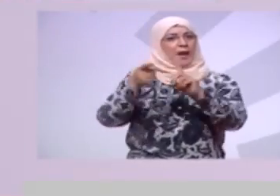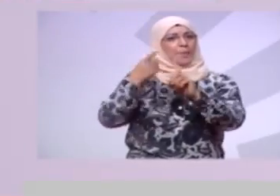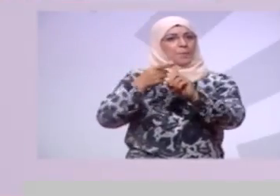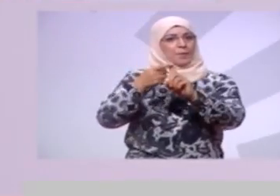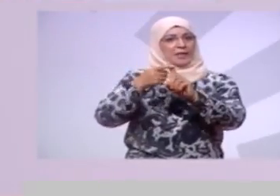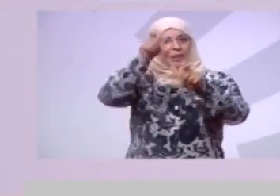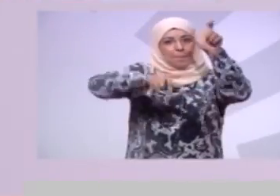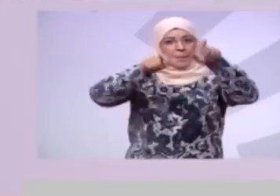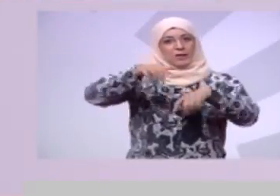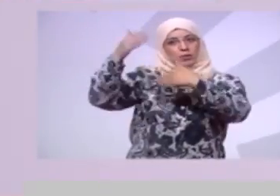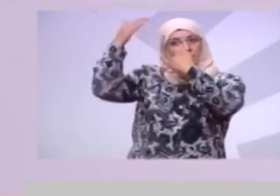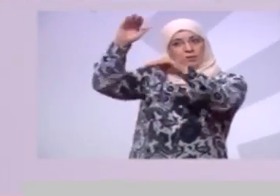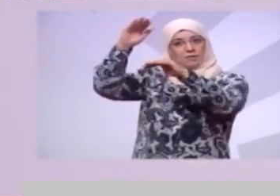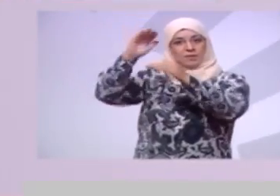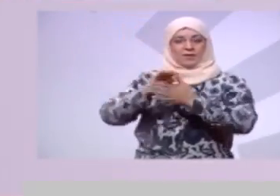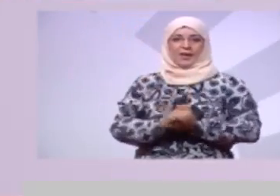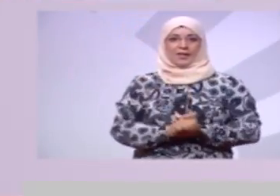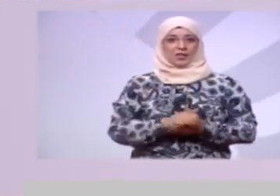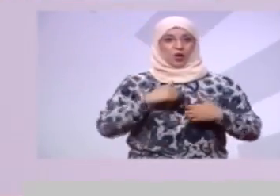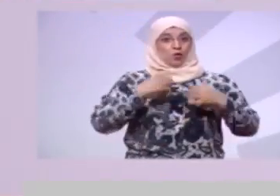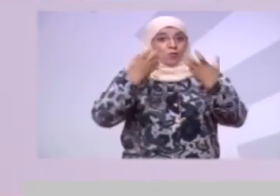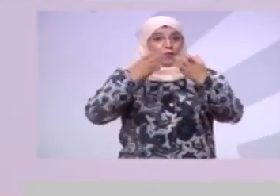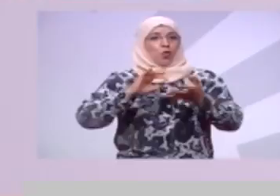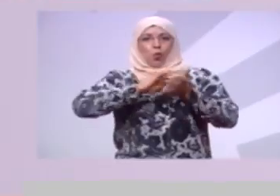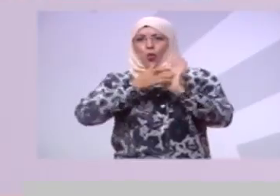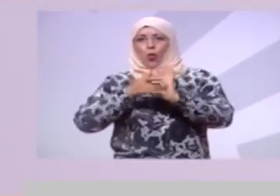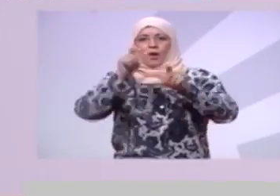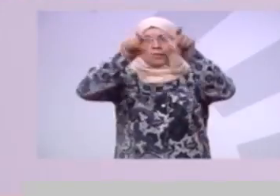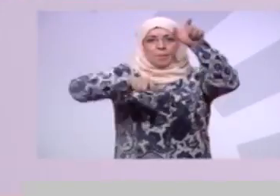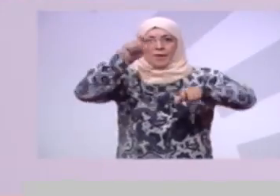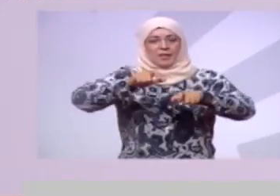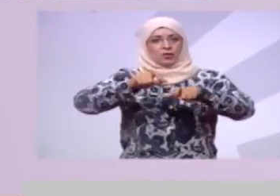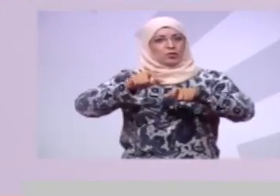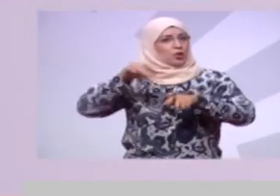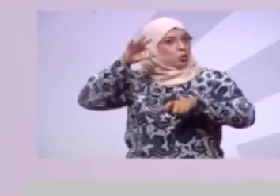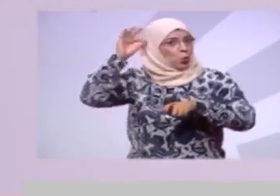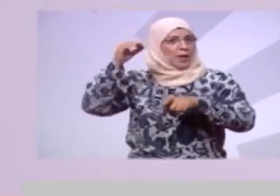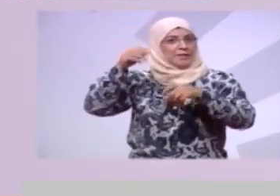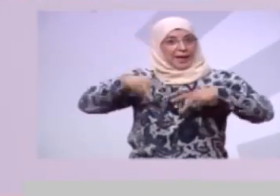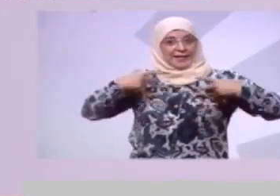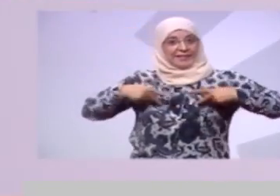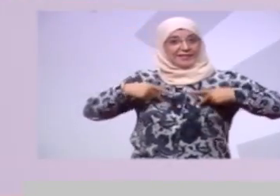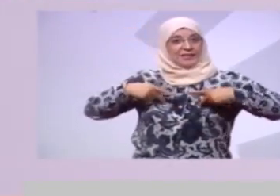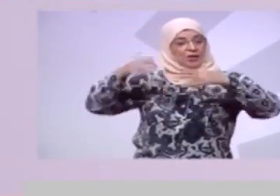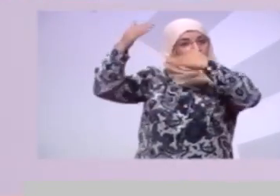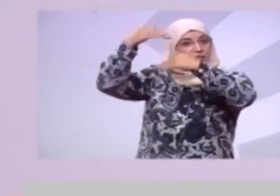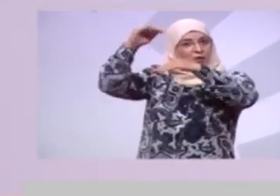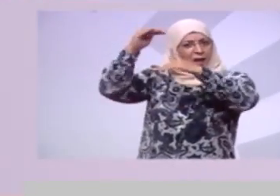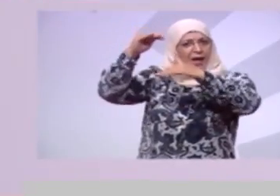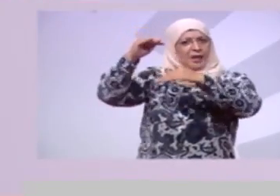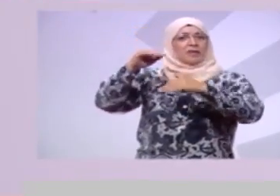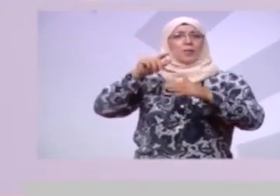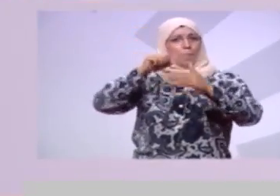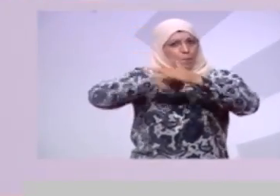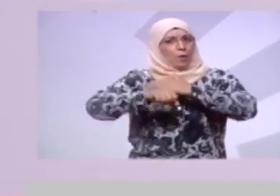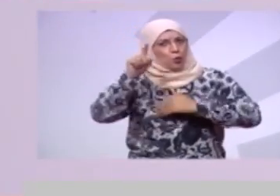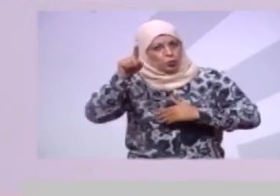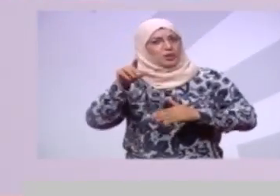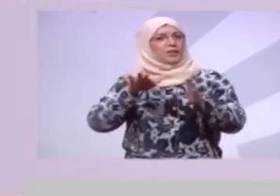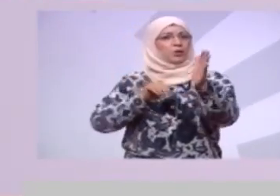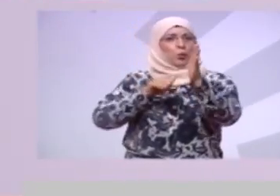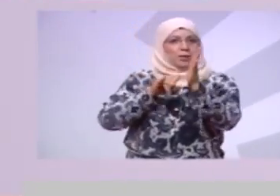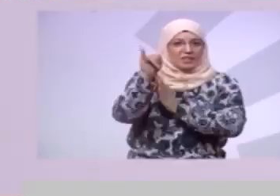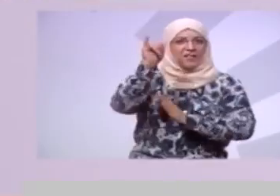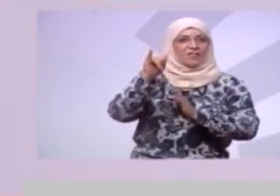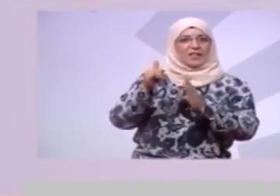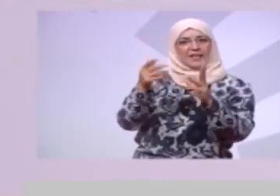تونسية في الخارج نحب أنه توانسل كل اللي عايشين في الخارج من اللي بيناسيونو اللي مولودين في الخارج والمهاجرين